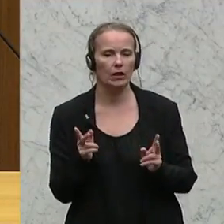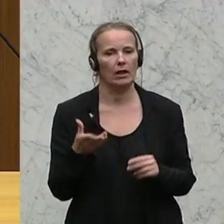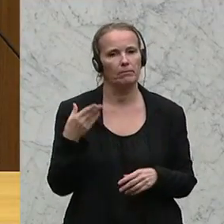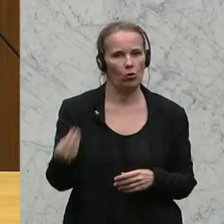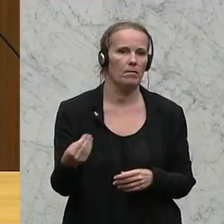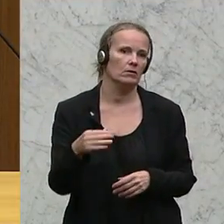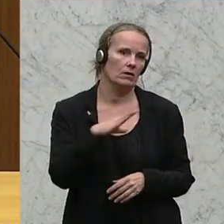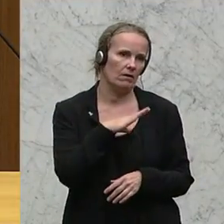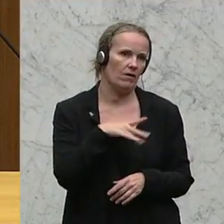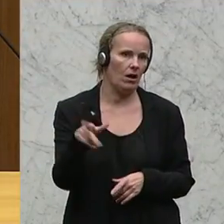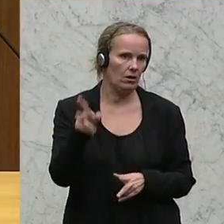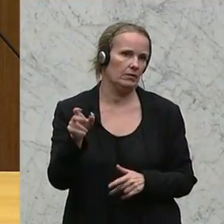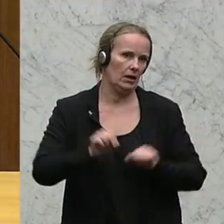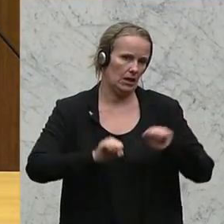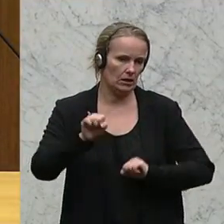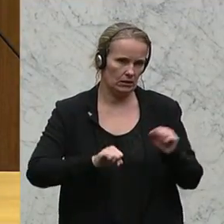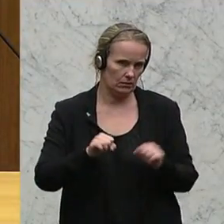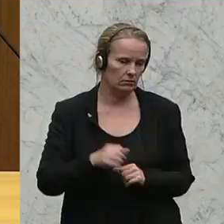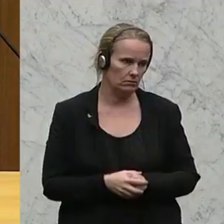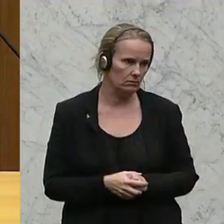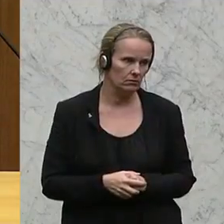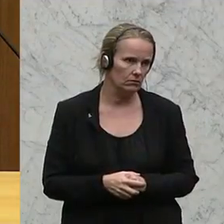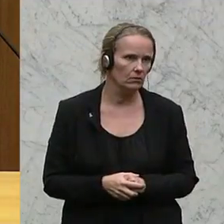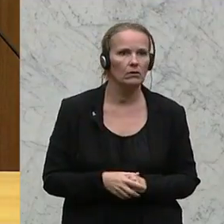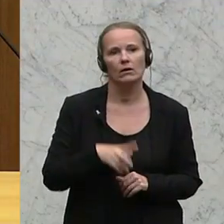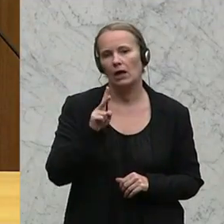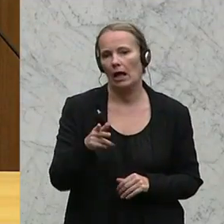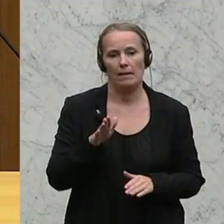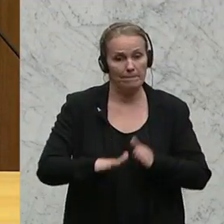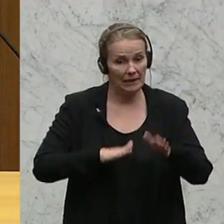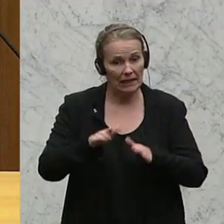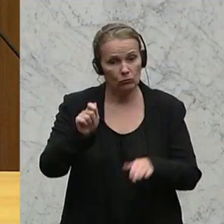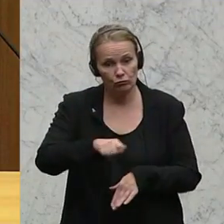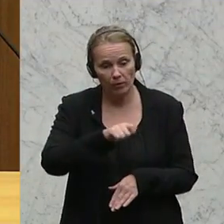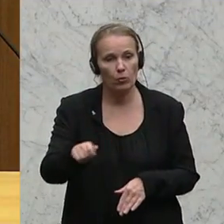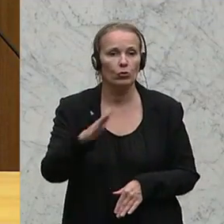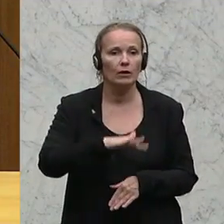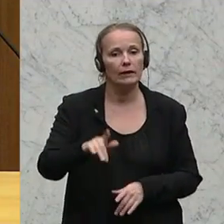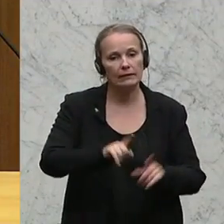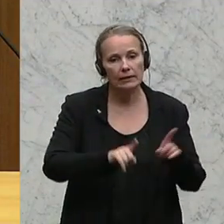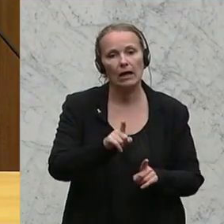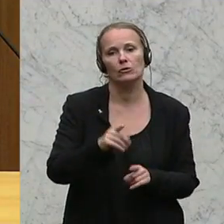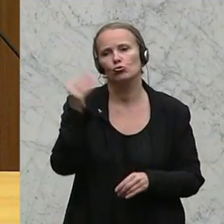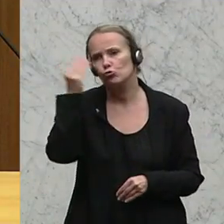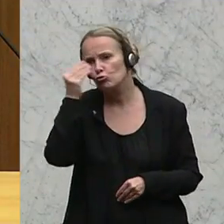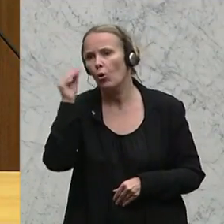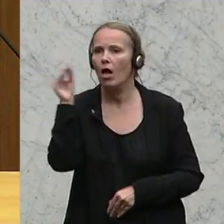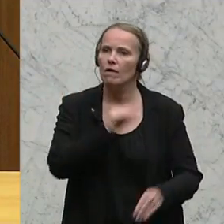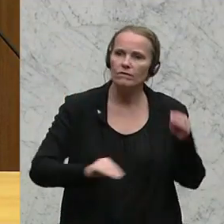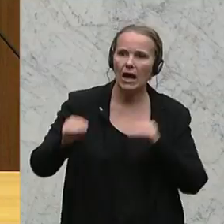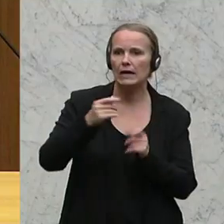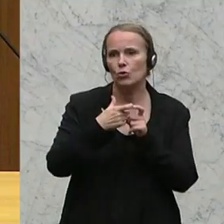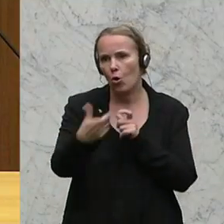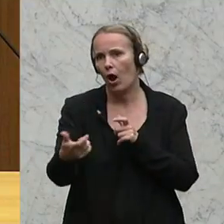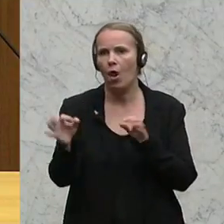bei Gefahr agieren zu können. Es können Betretungsverbote bei Kindergärten, Schulen, Vereinslokalen und sonstigen Plätzen